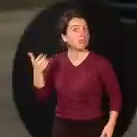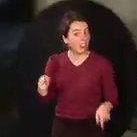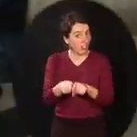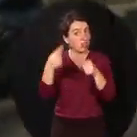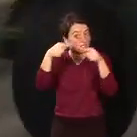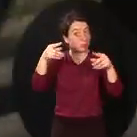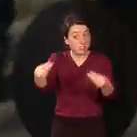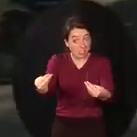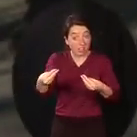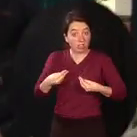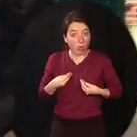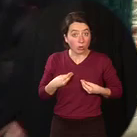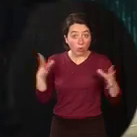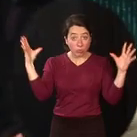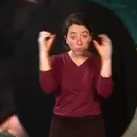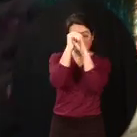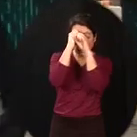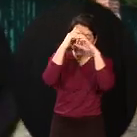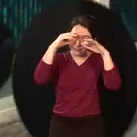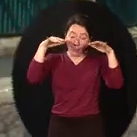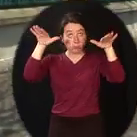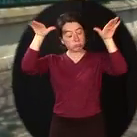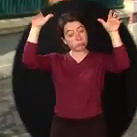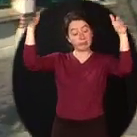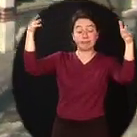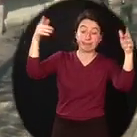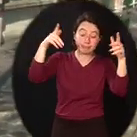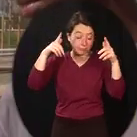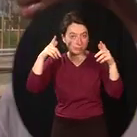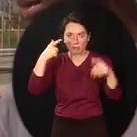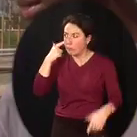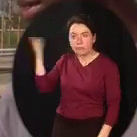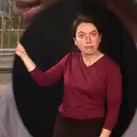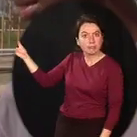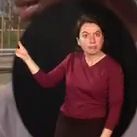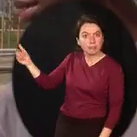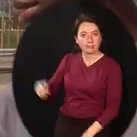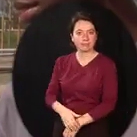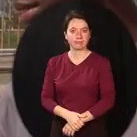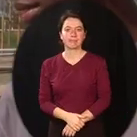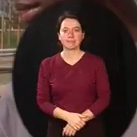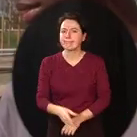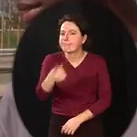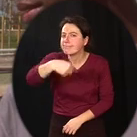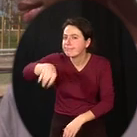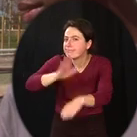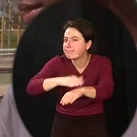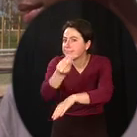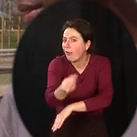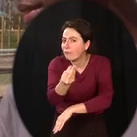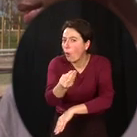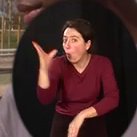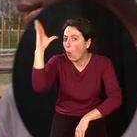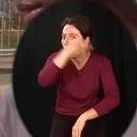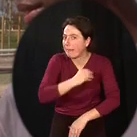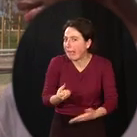attentifs et surtout moins concentrés. Attention ! Au fait, les enfants, il y quelque chose qu ne vous a pas dit.